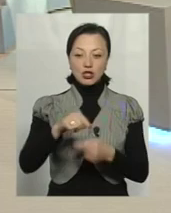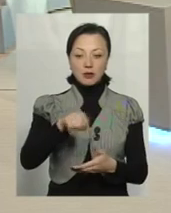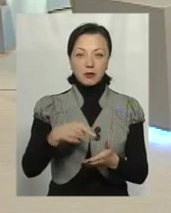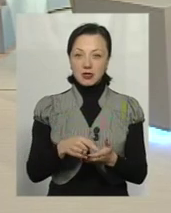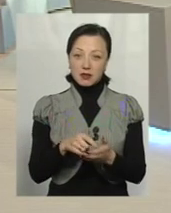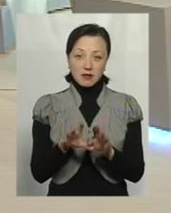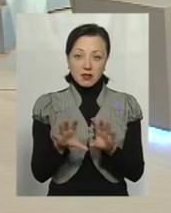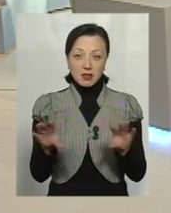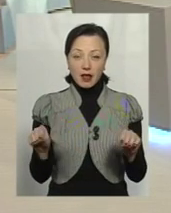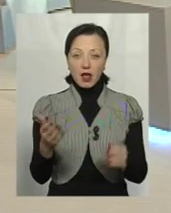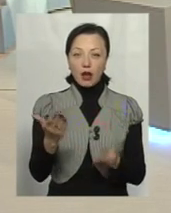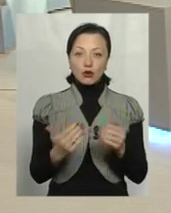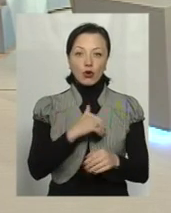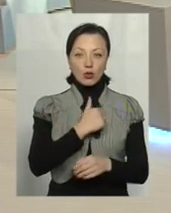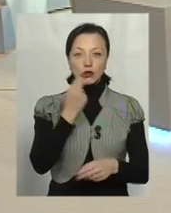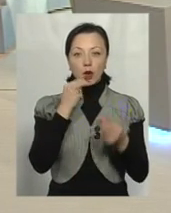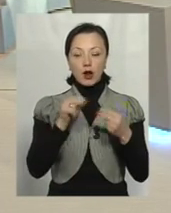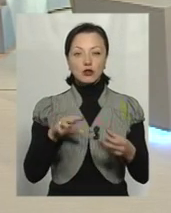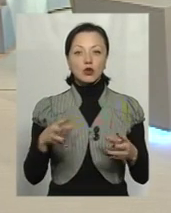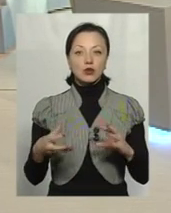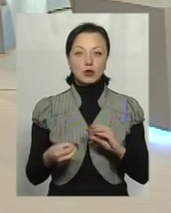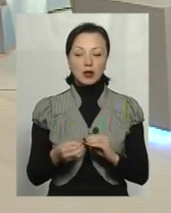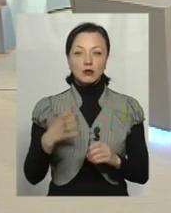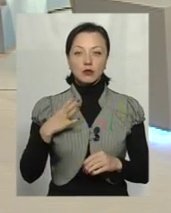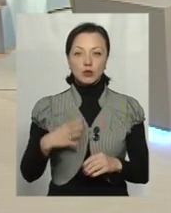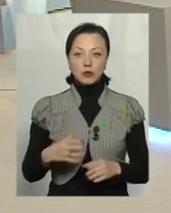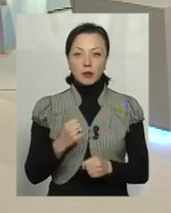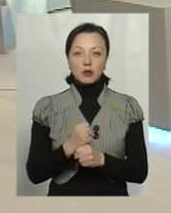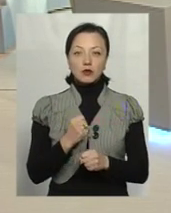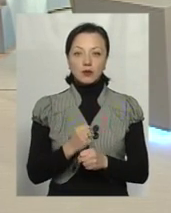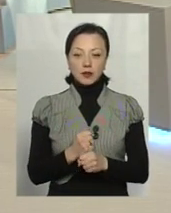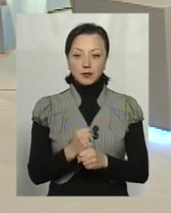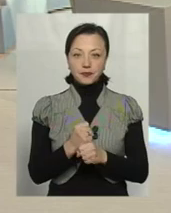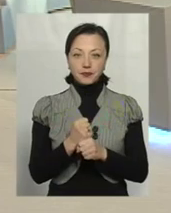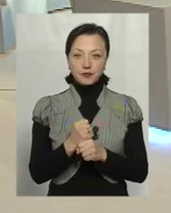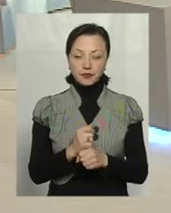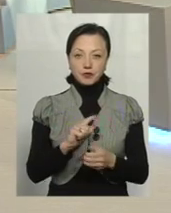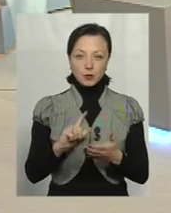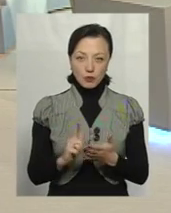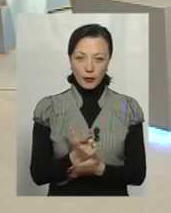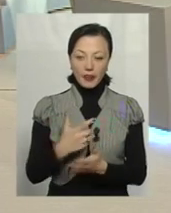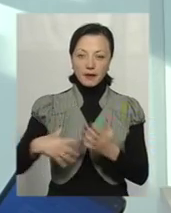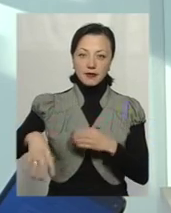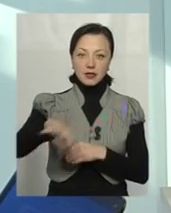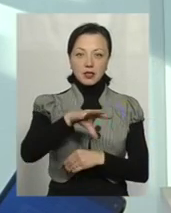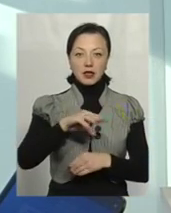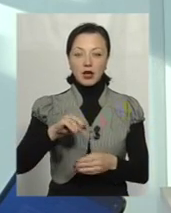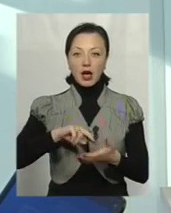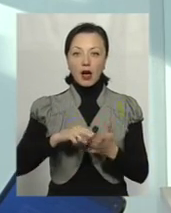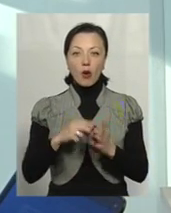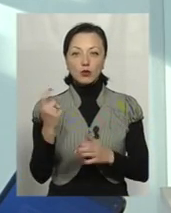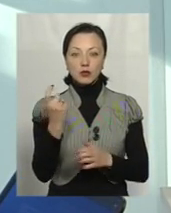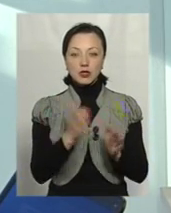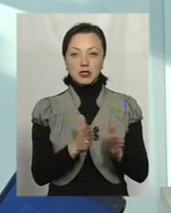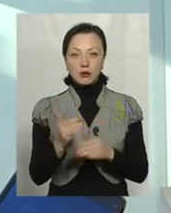але не більше. Якщо ми хочемо кращого результату, ми мусимо працювати, повторюю, знову ж таки, з усією економічною системою.